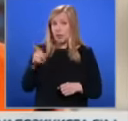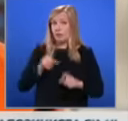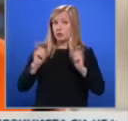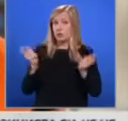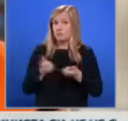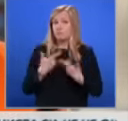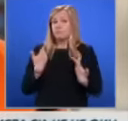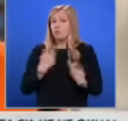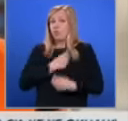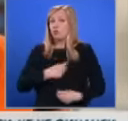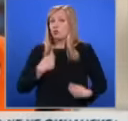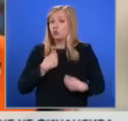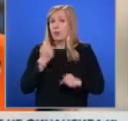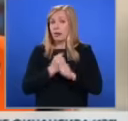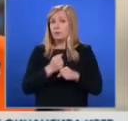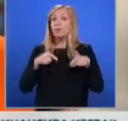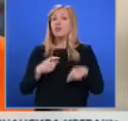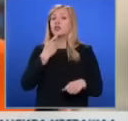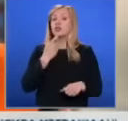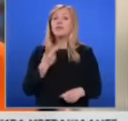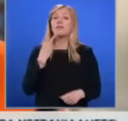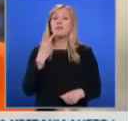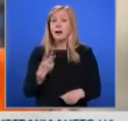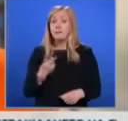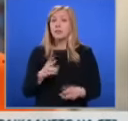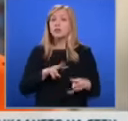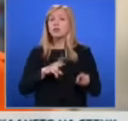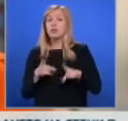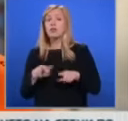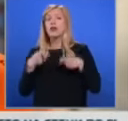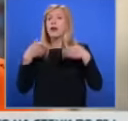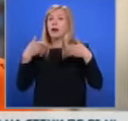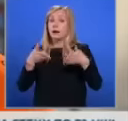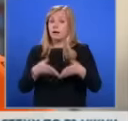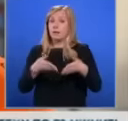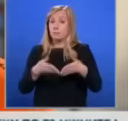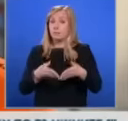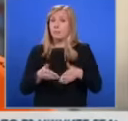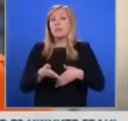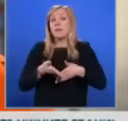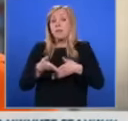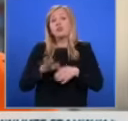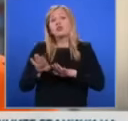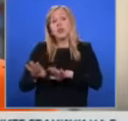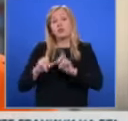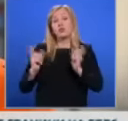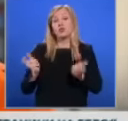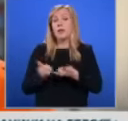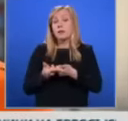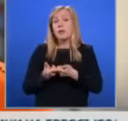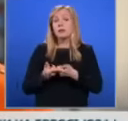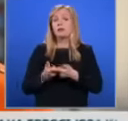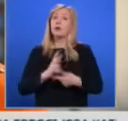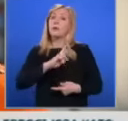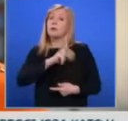Само в рамките на тази година два пъти сме се обръщали и за съдействие към семейството, и към